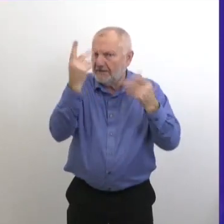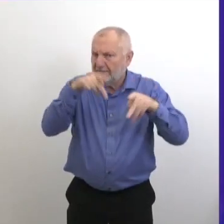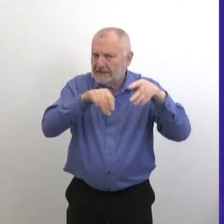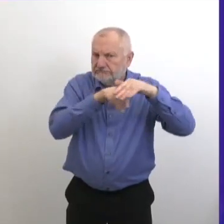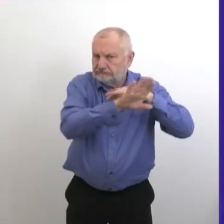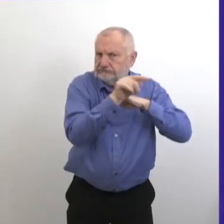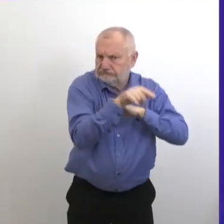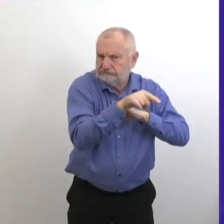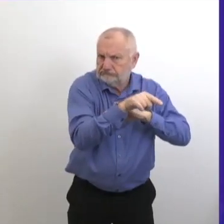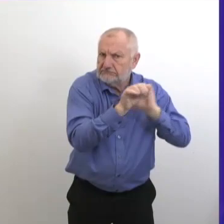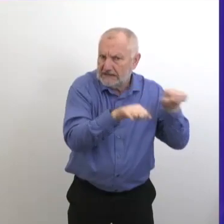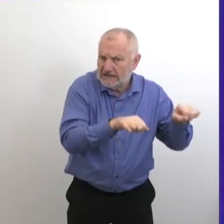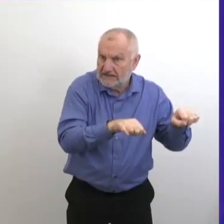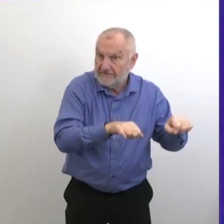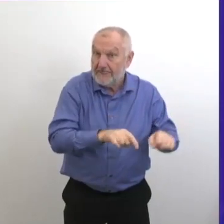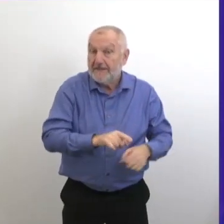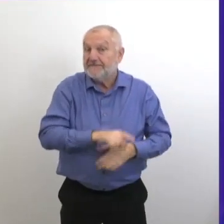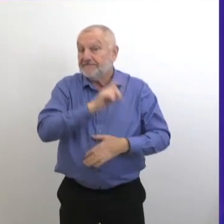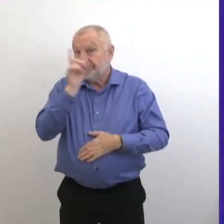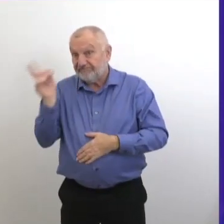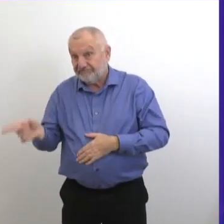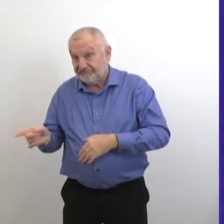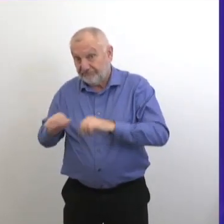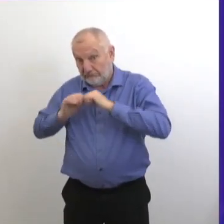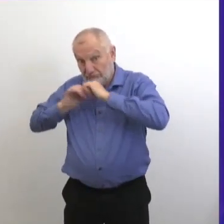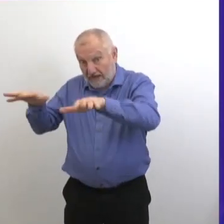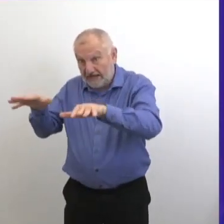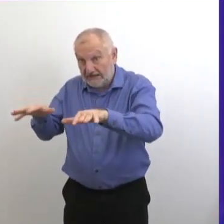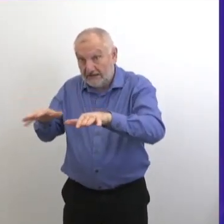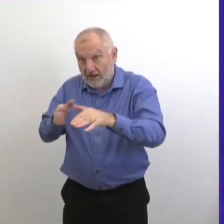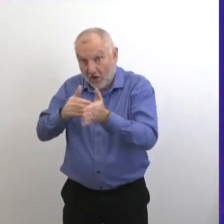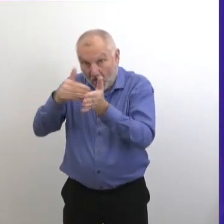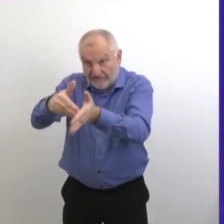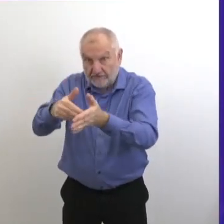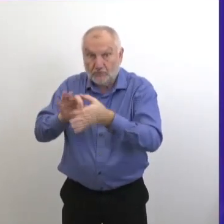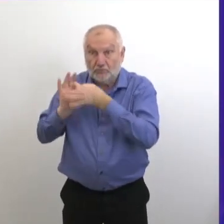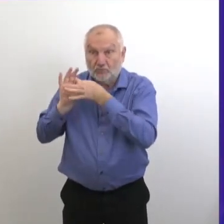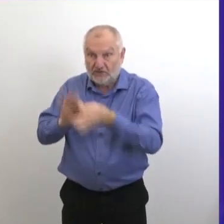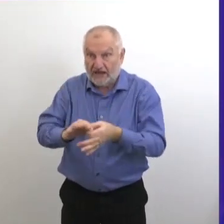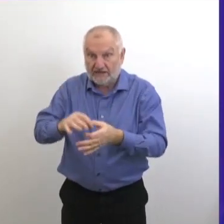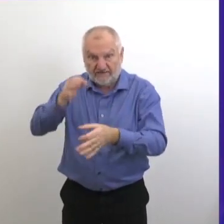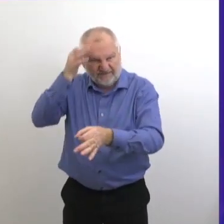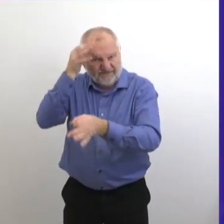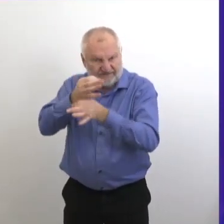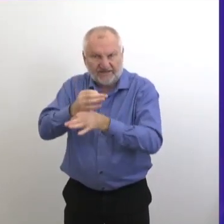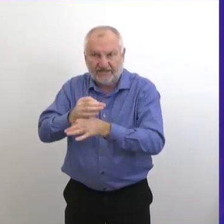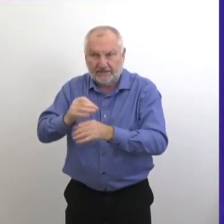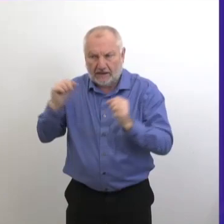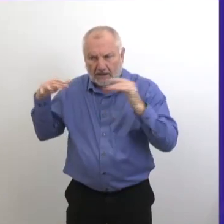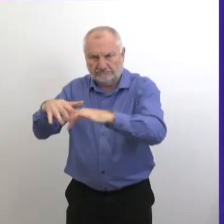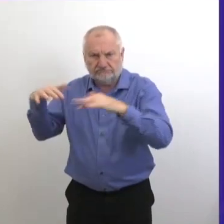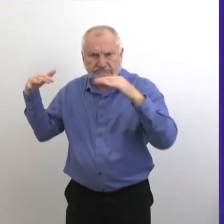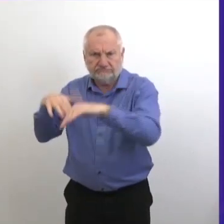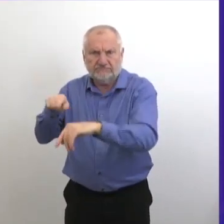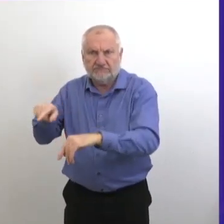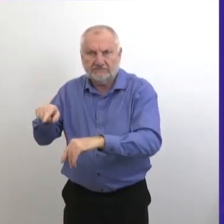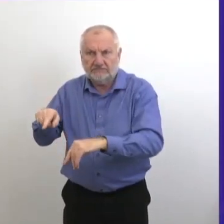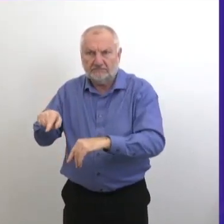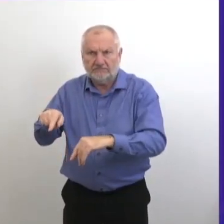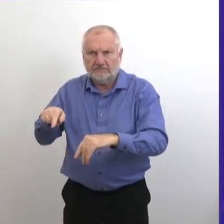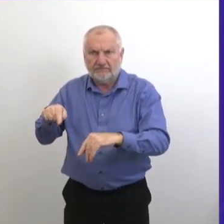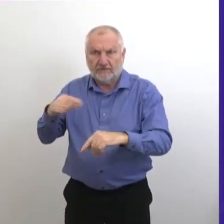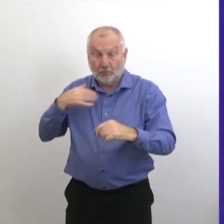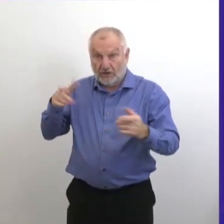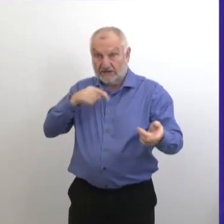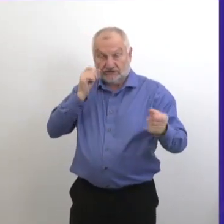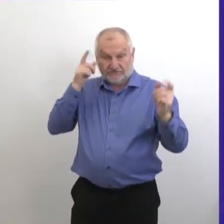Mais par contre, on voit des événements de super propagation très fréquemment à tous ces événements religieux et confessionnels. Et ce n pas surprenant,